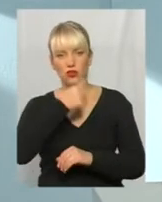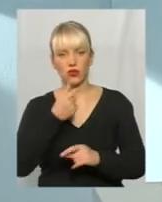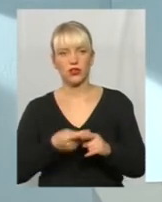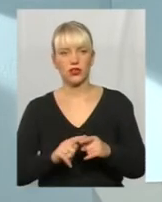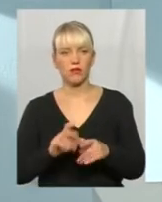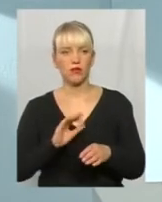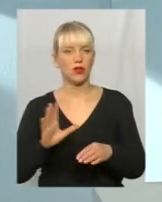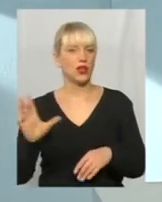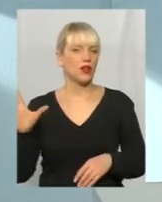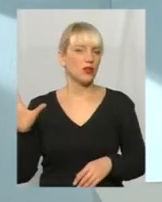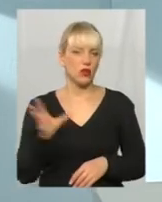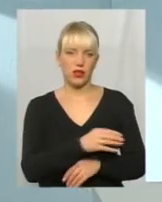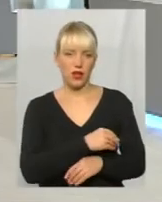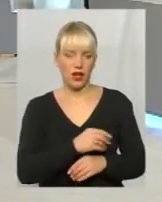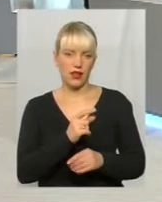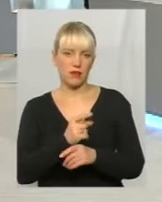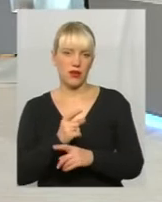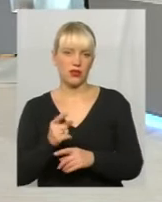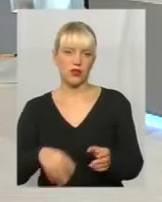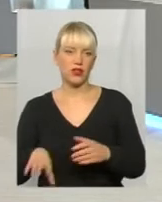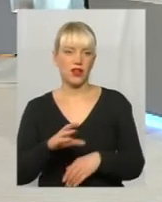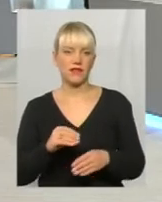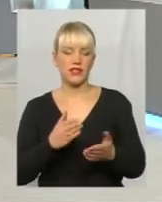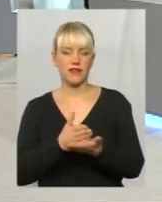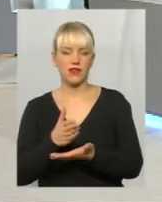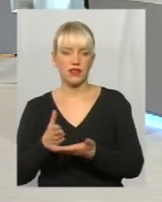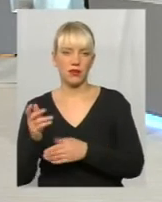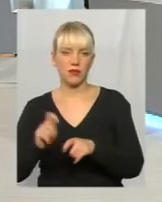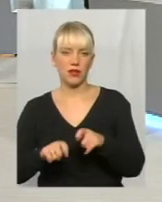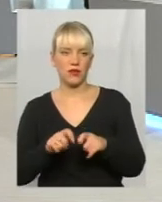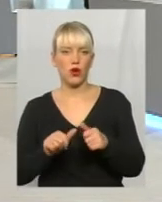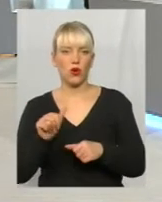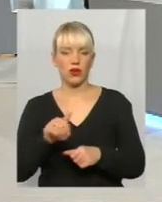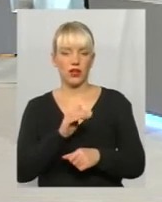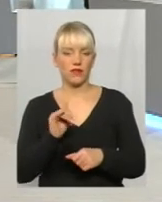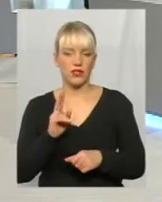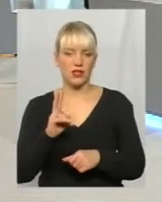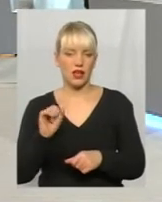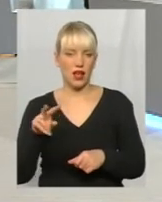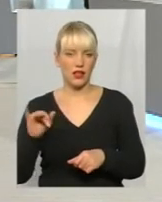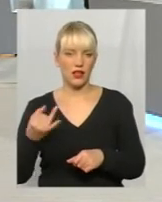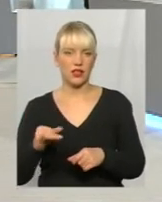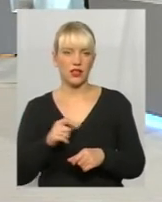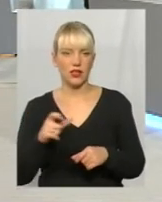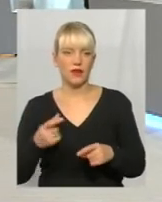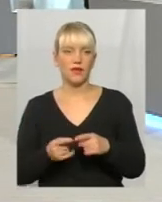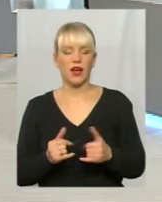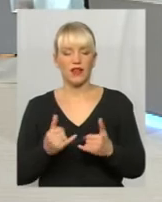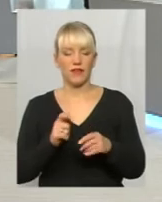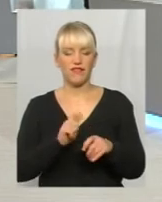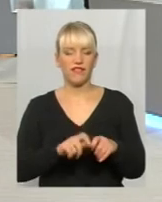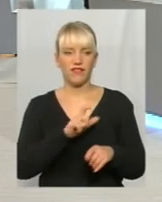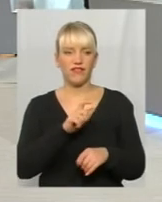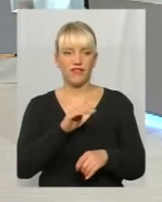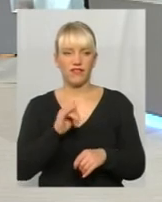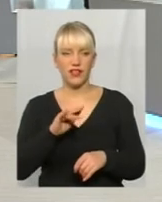тотальний мораторій, майже на всі види перевірок, крім фіскальних, але фіскальні для малого бізнесу були